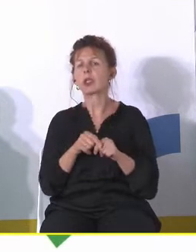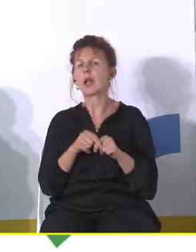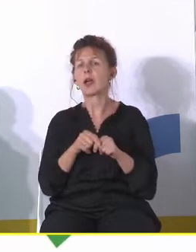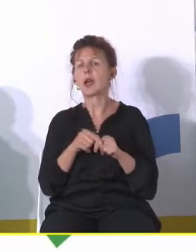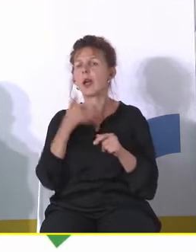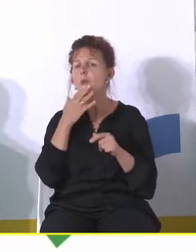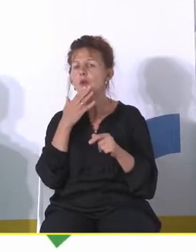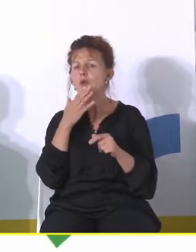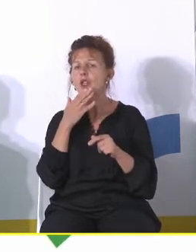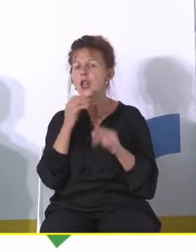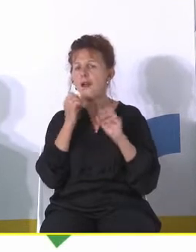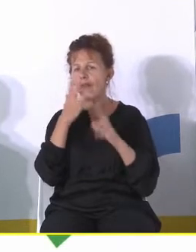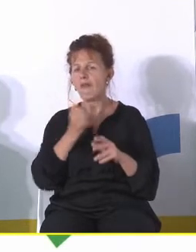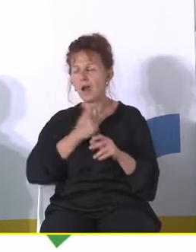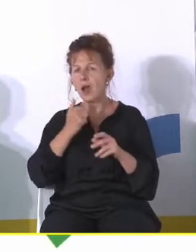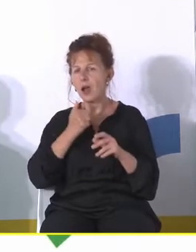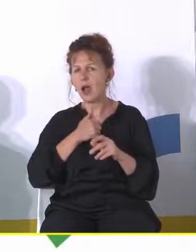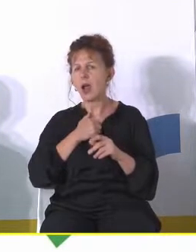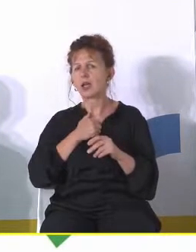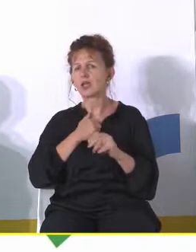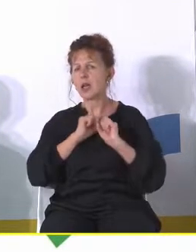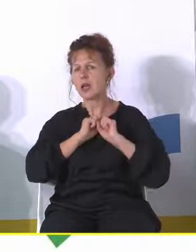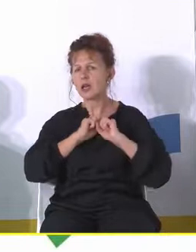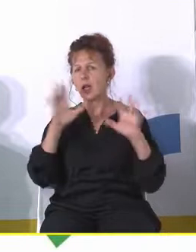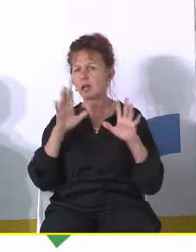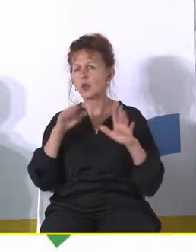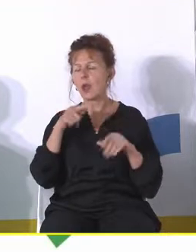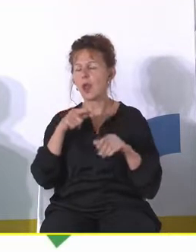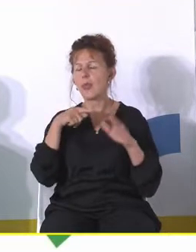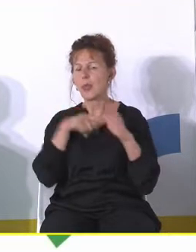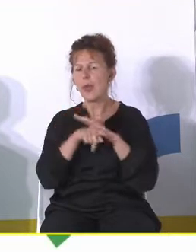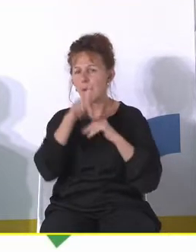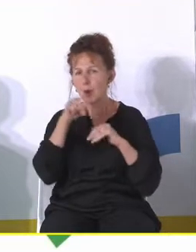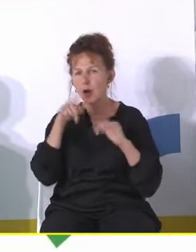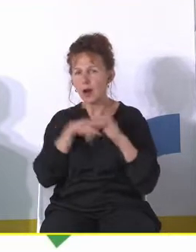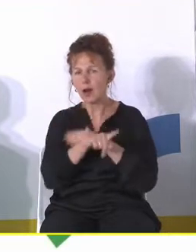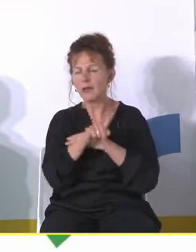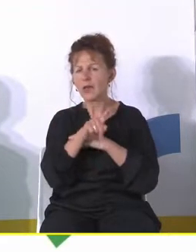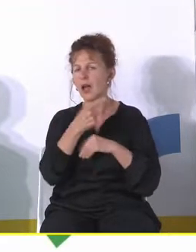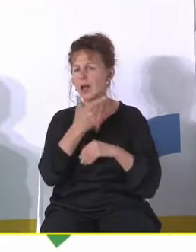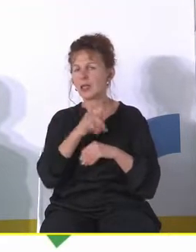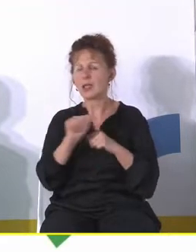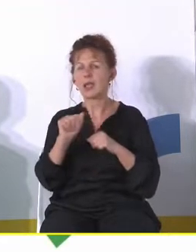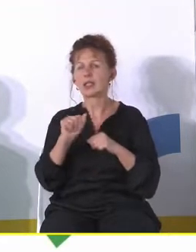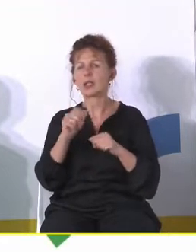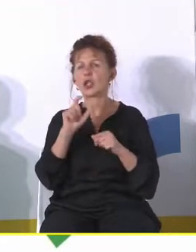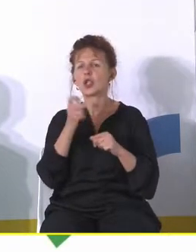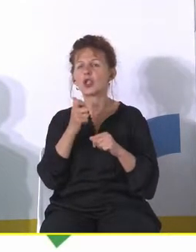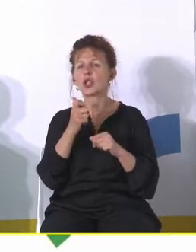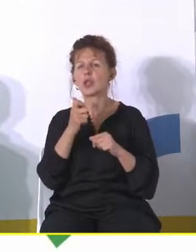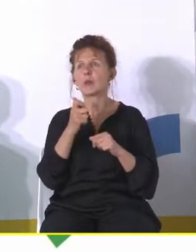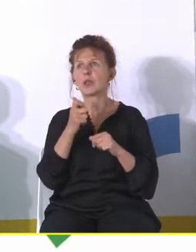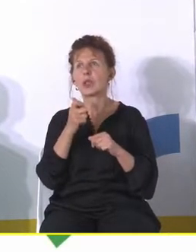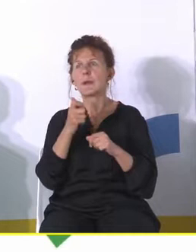mówić jasno i wyraźnie i głośno że dzisiaj demografia jest nie jest czymś co jest zagwarantowane tylko